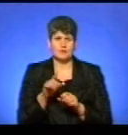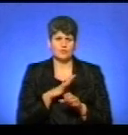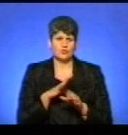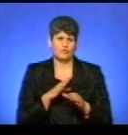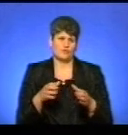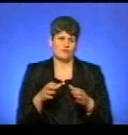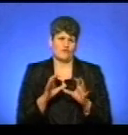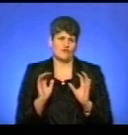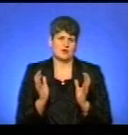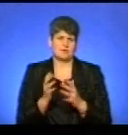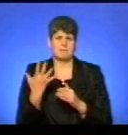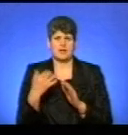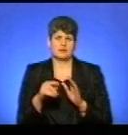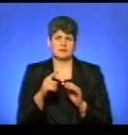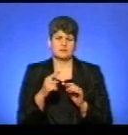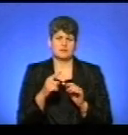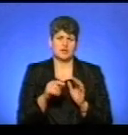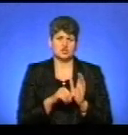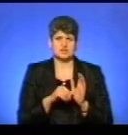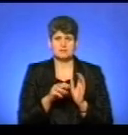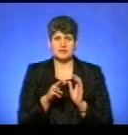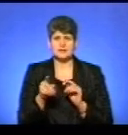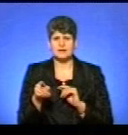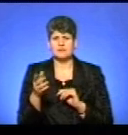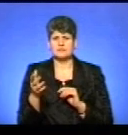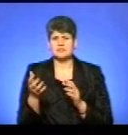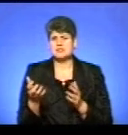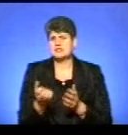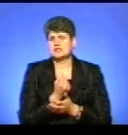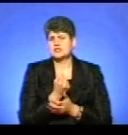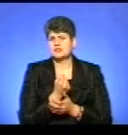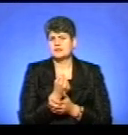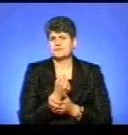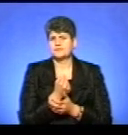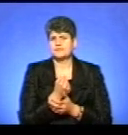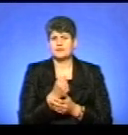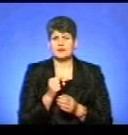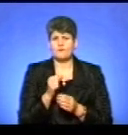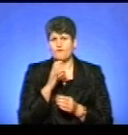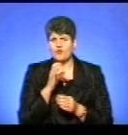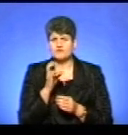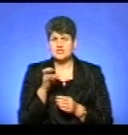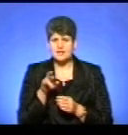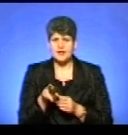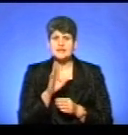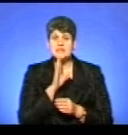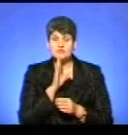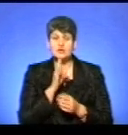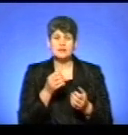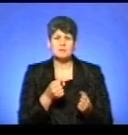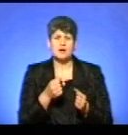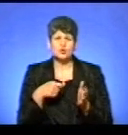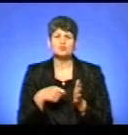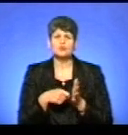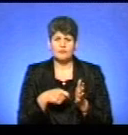десь метрів 5х6, і свого часу там мисливці десь відловили вушення маленьке, то виявилося самка, і там її тримали, ну,